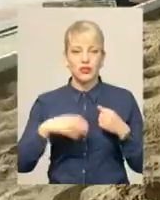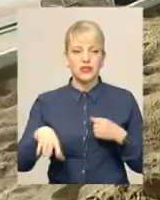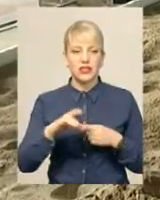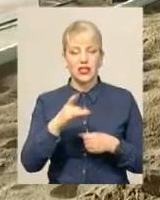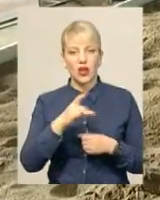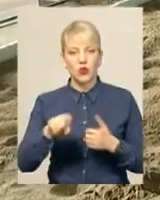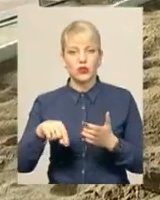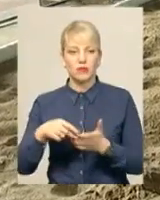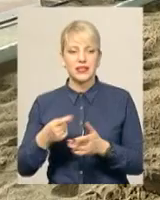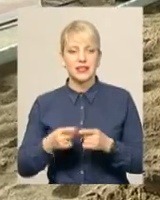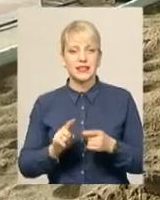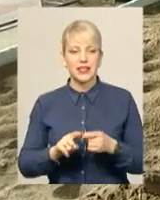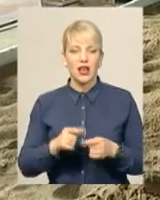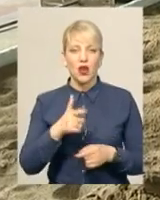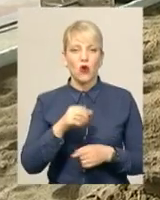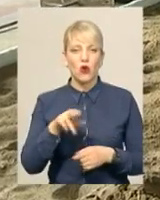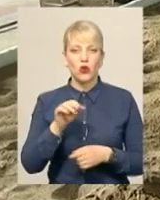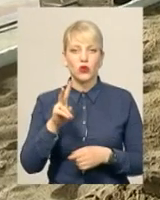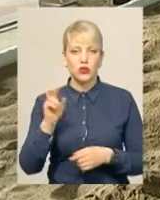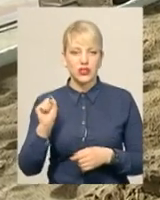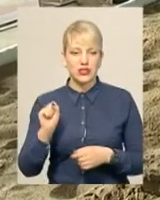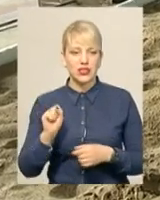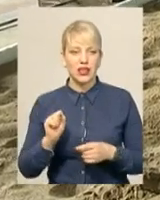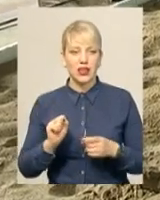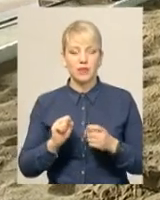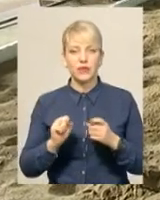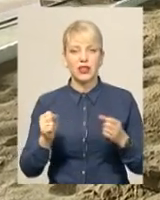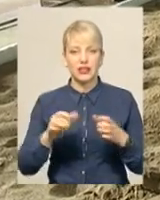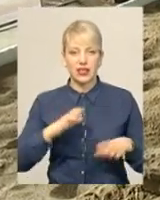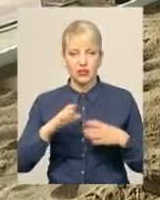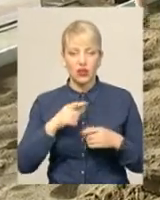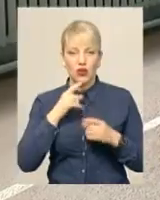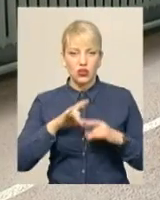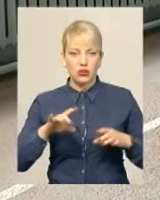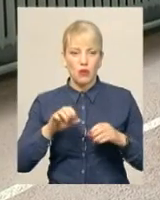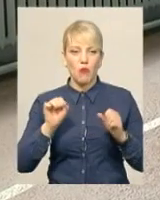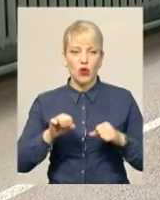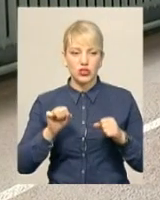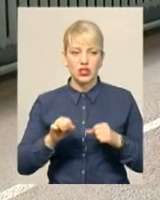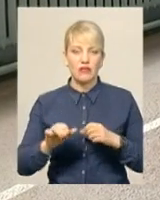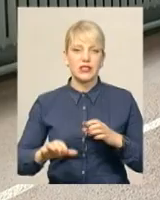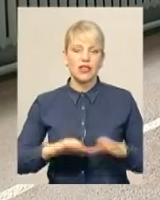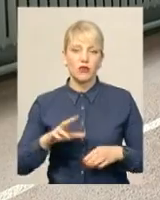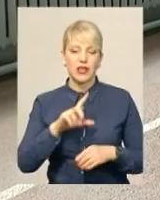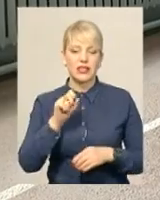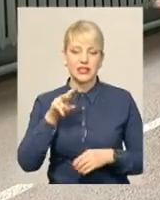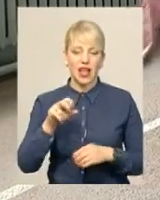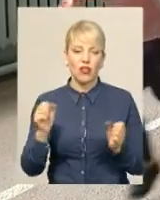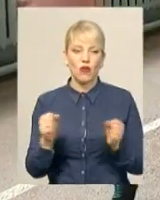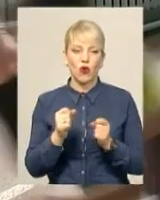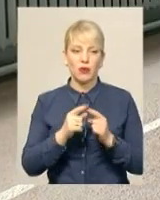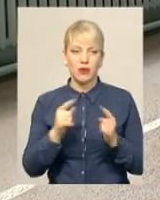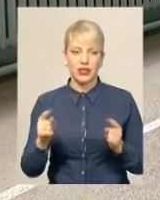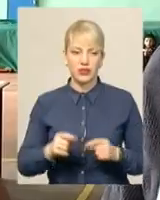районів і міст. Бо це, каже тренер Городоцької дитячо-юнацької спортивної школи, можливість потренуватися в залі в холодний період. А легкоатлети з районів такого